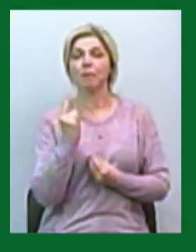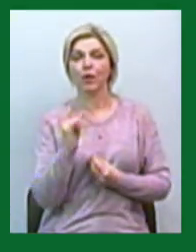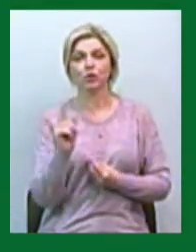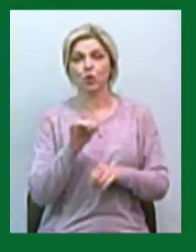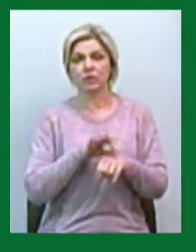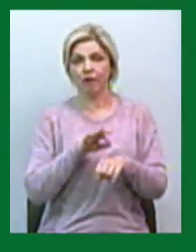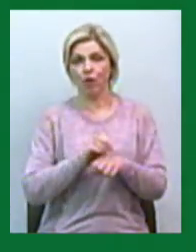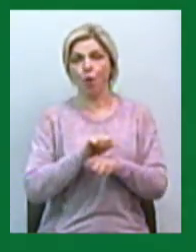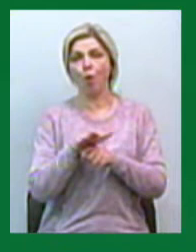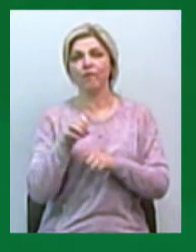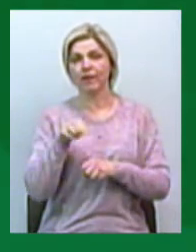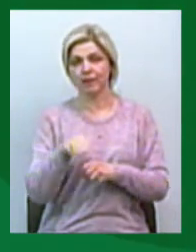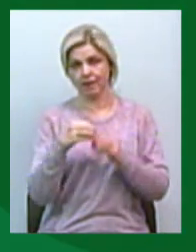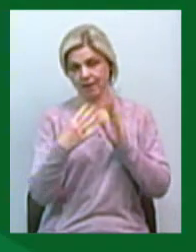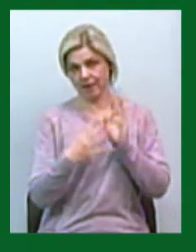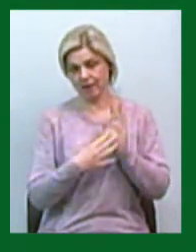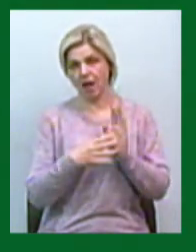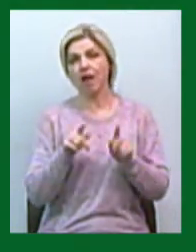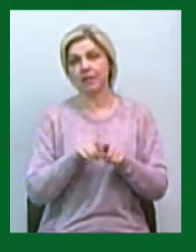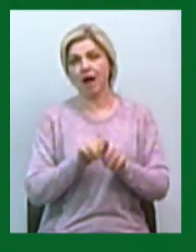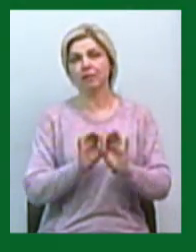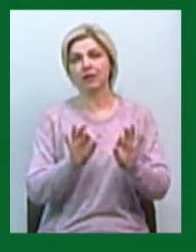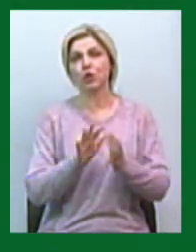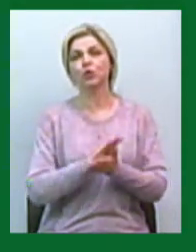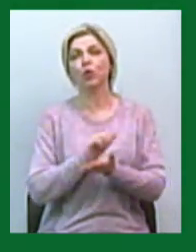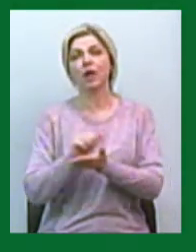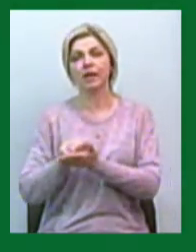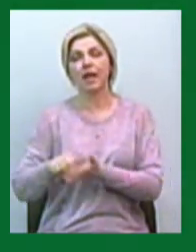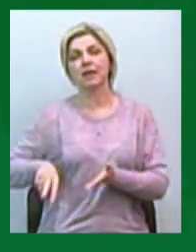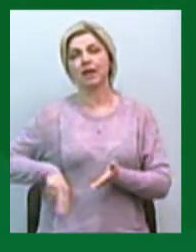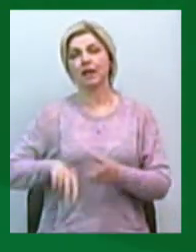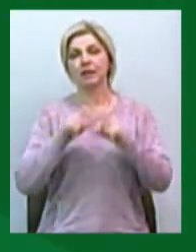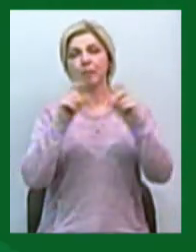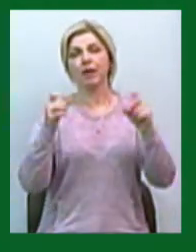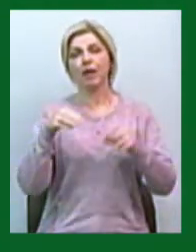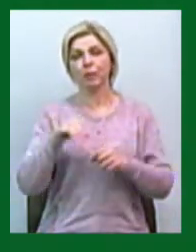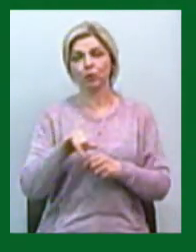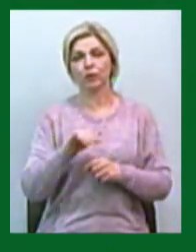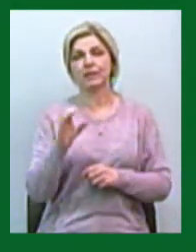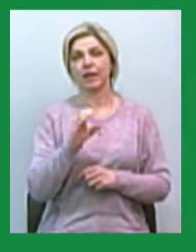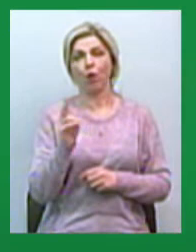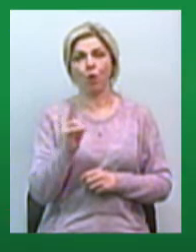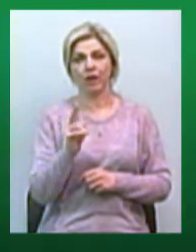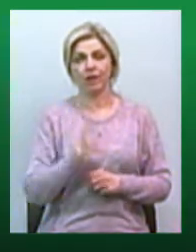захворіла на COVID-19. Про це журналістам Суспільного розповів директор департаменту Сергій Коренєв.